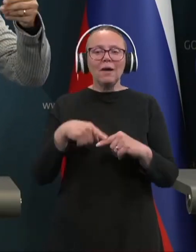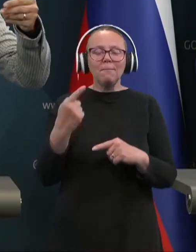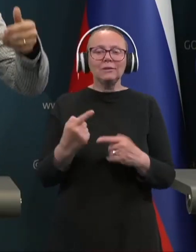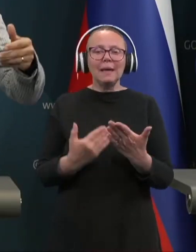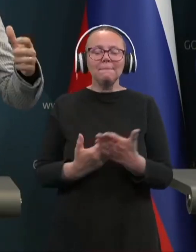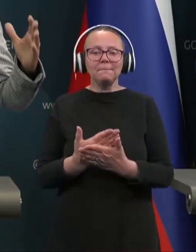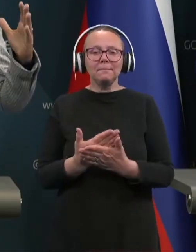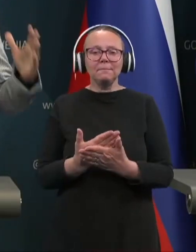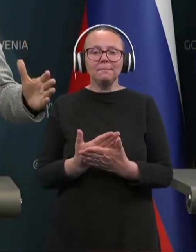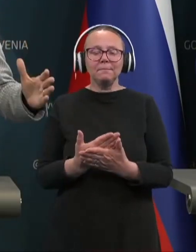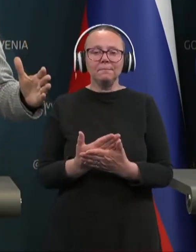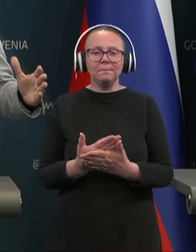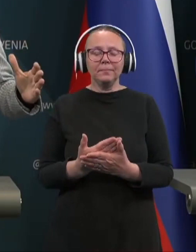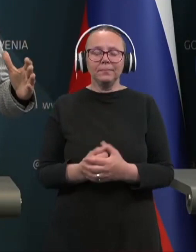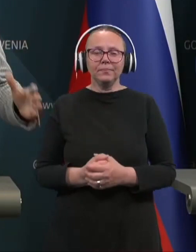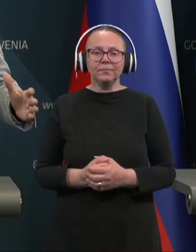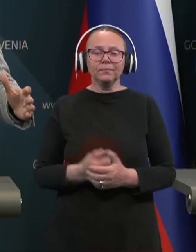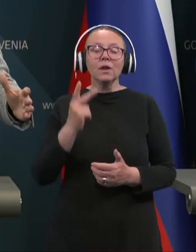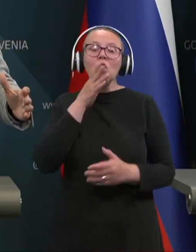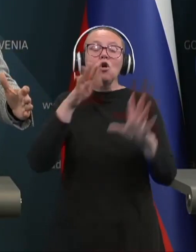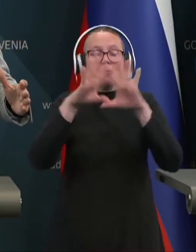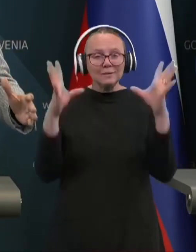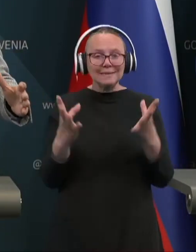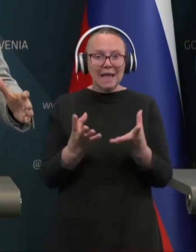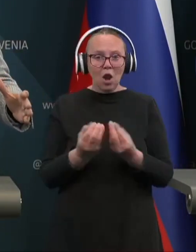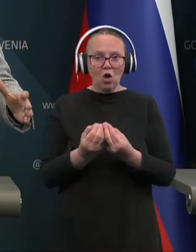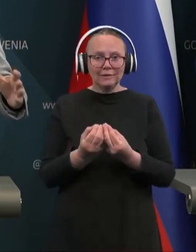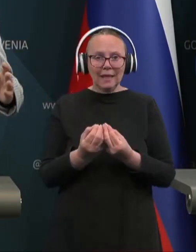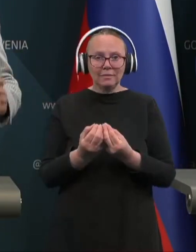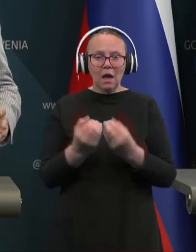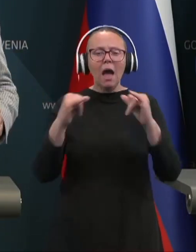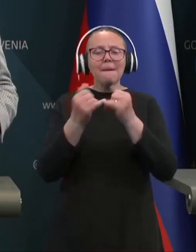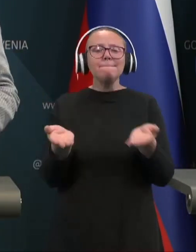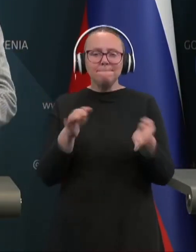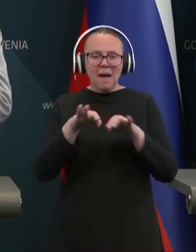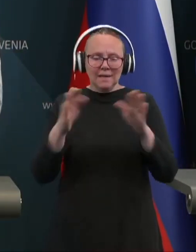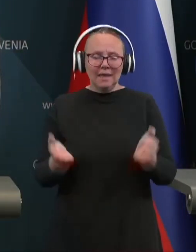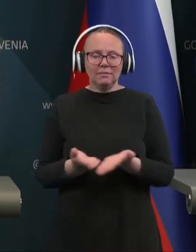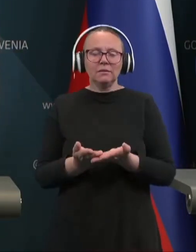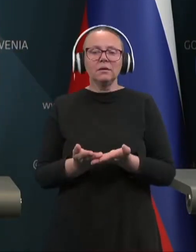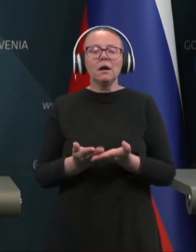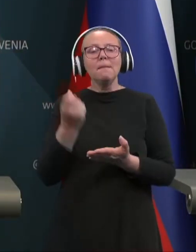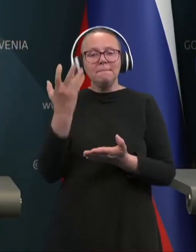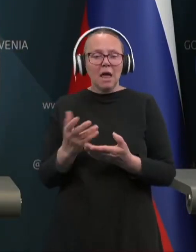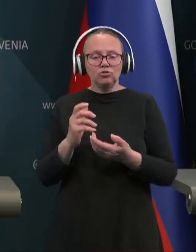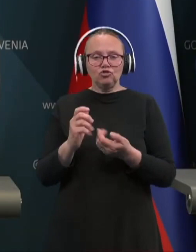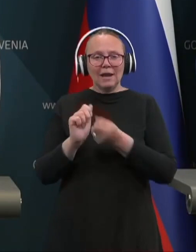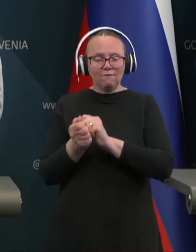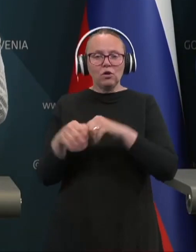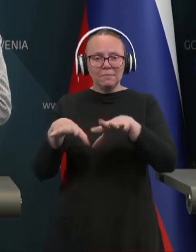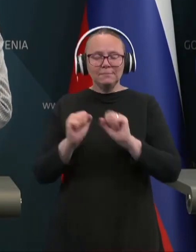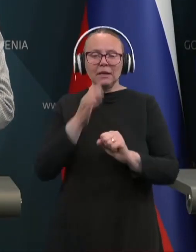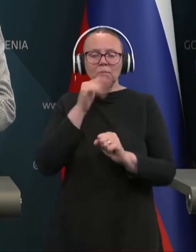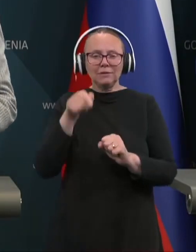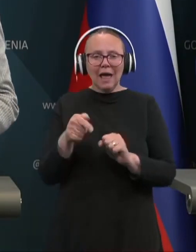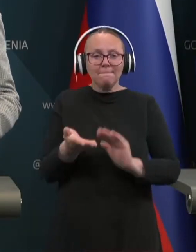za, ko bo pa celoten paket plačne reforme sprejet, bo ta tri povišanja